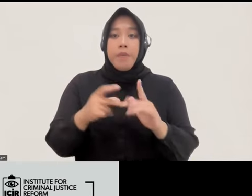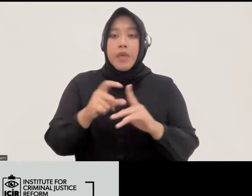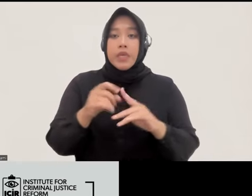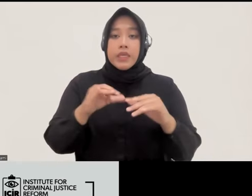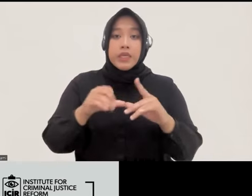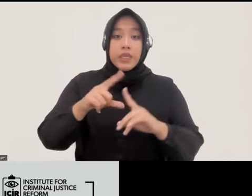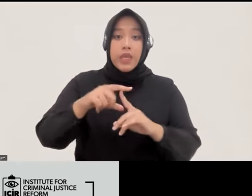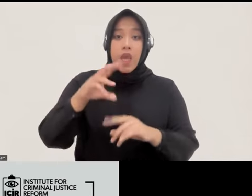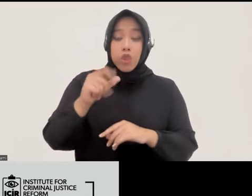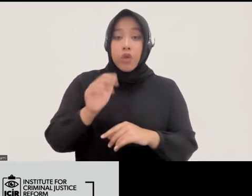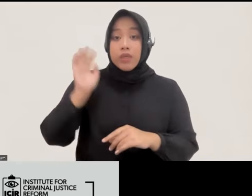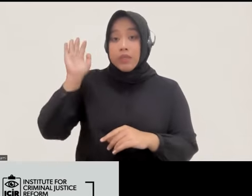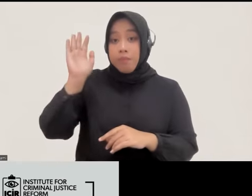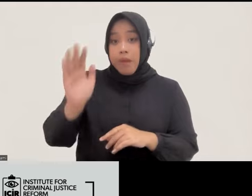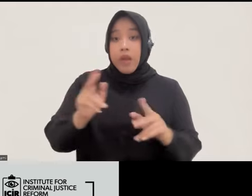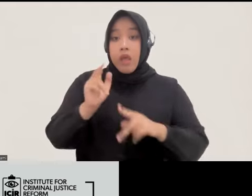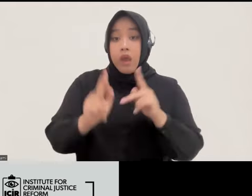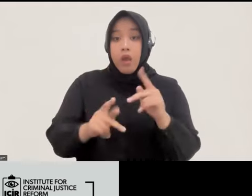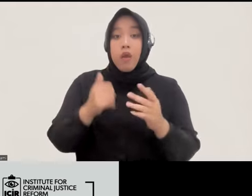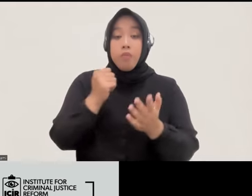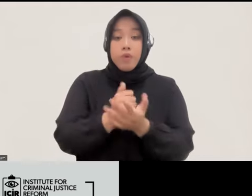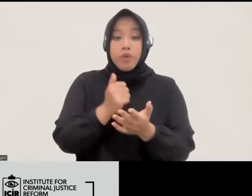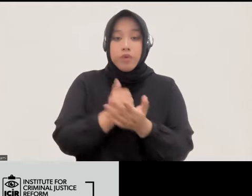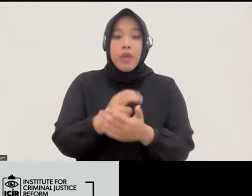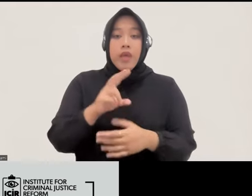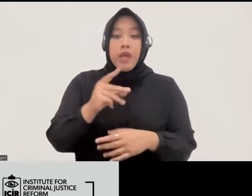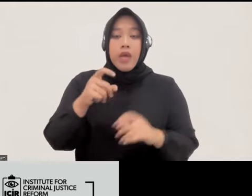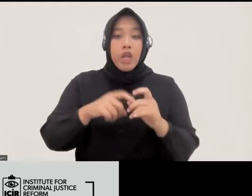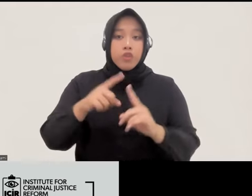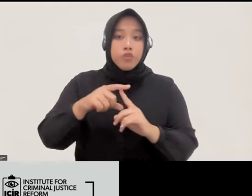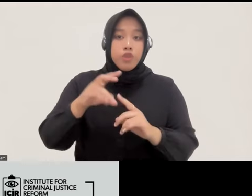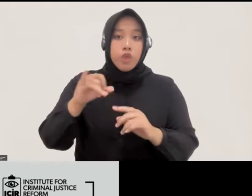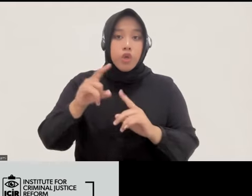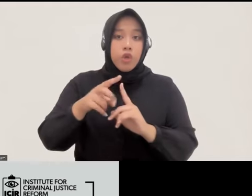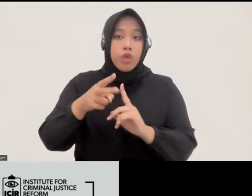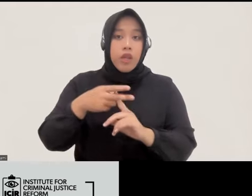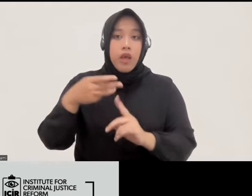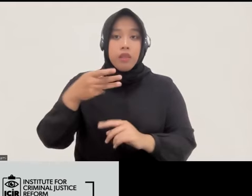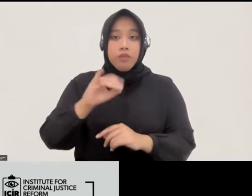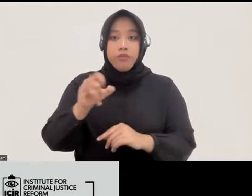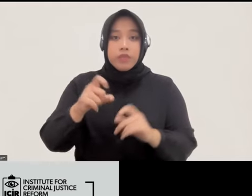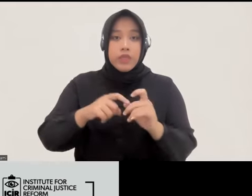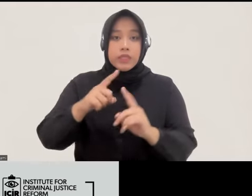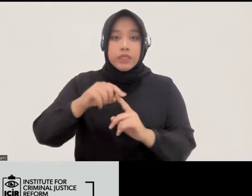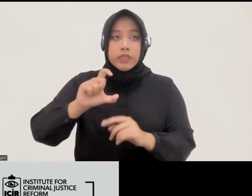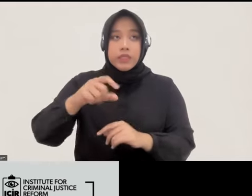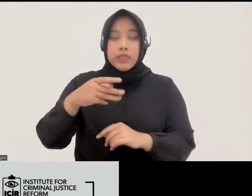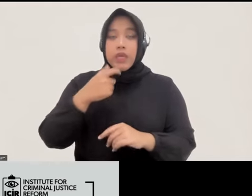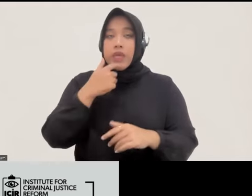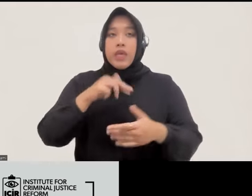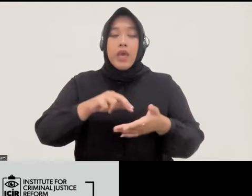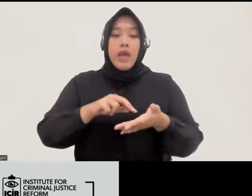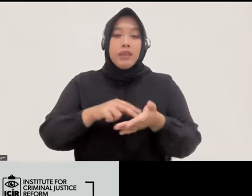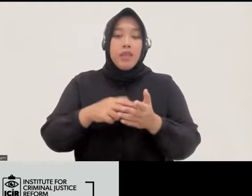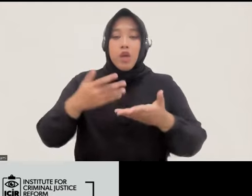maka kedepannya kalau emang mau menerapkan restoratif justice maka juga mau jamin bahwa kepuasan dari para